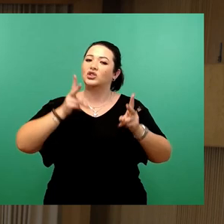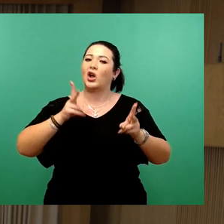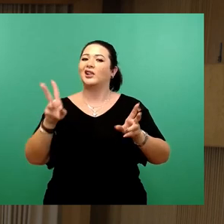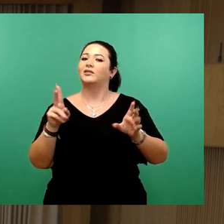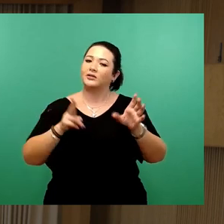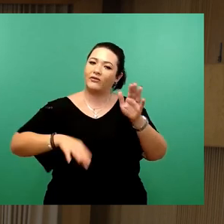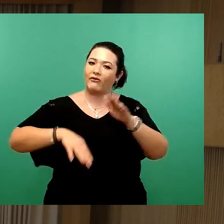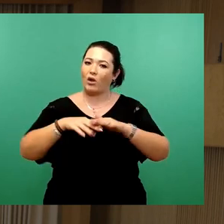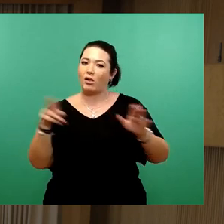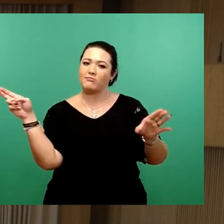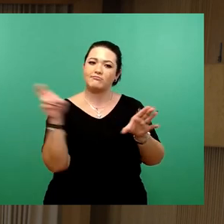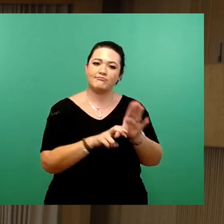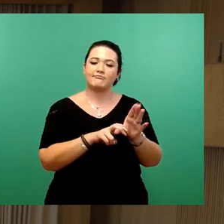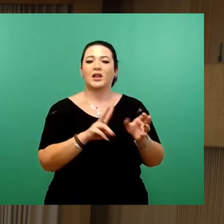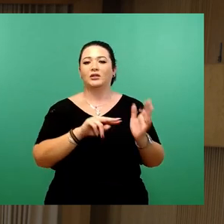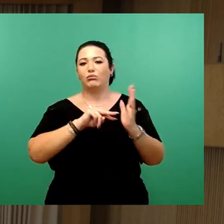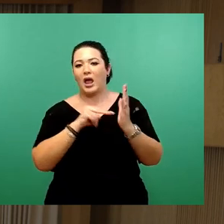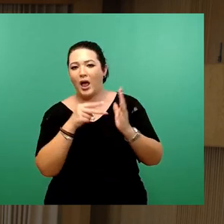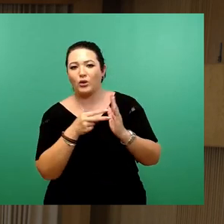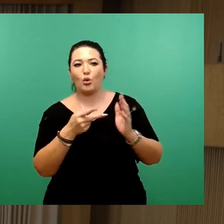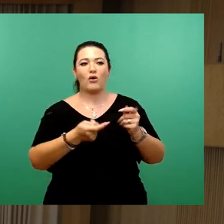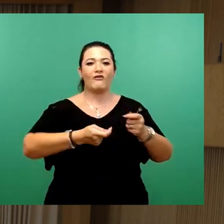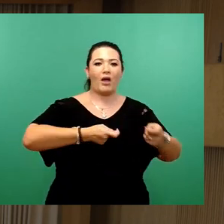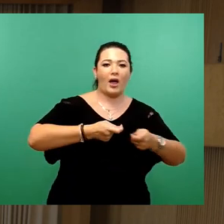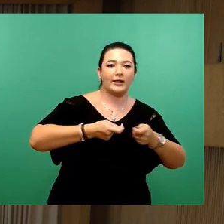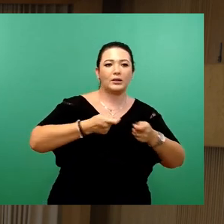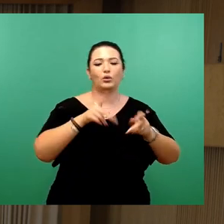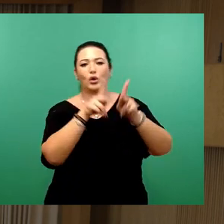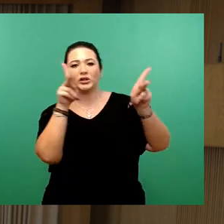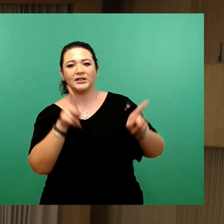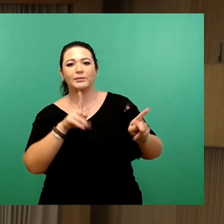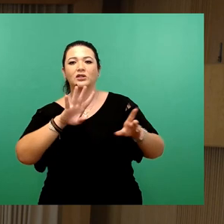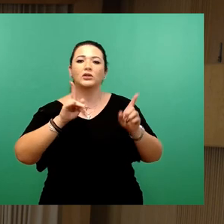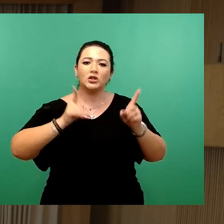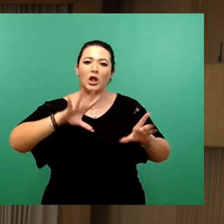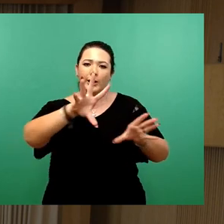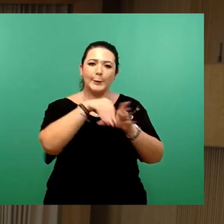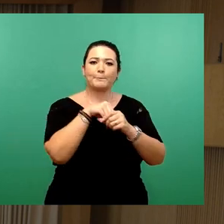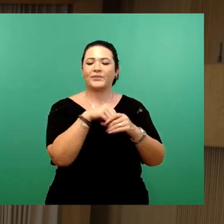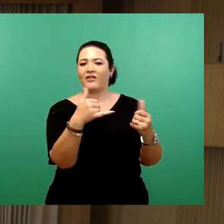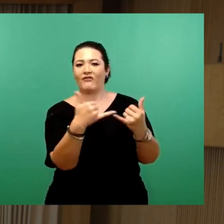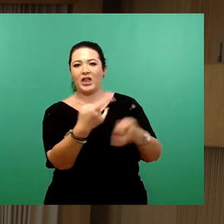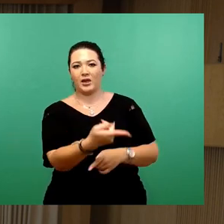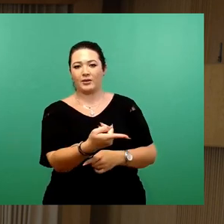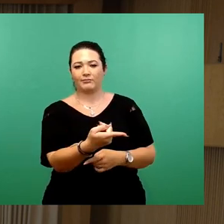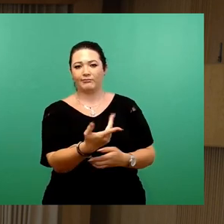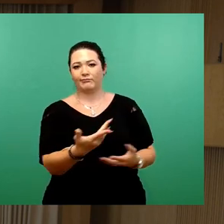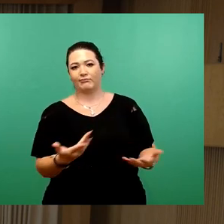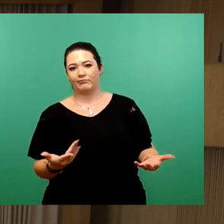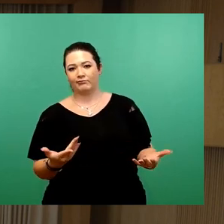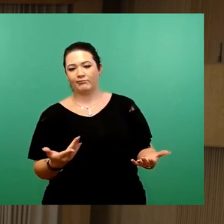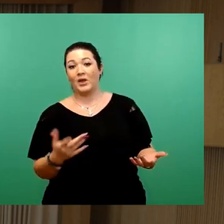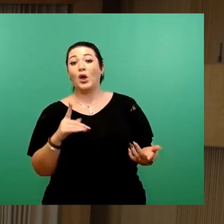Planung, in die Verhandlungen, in die Konzeptionen mit eingebunden wird und um das mal konkret zu machen, welche